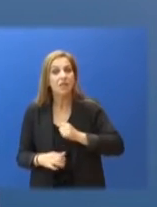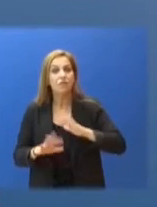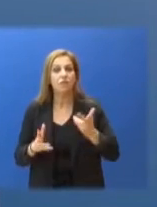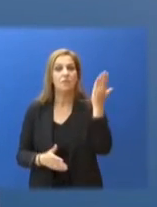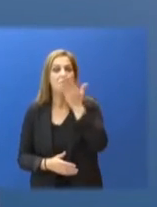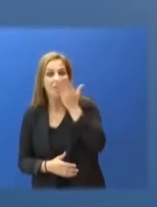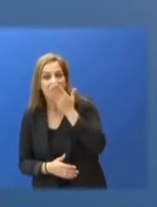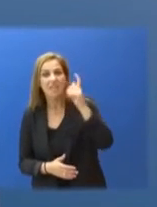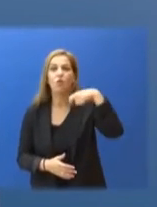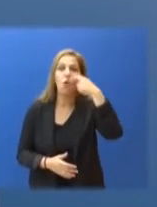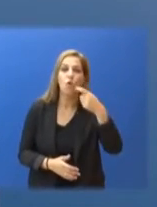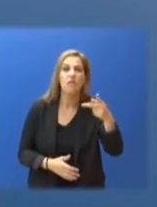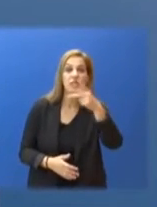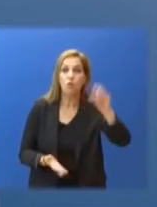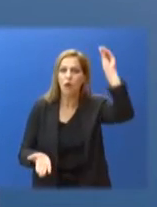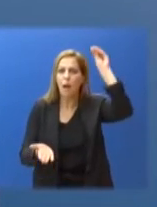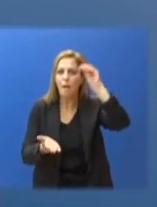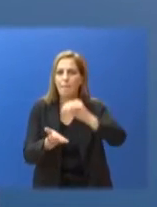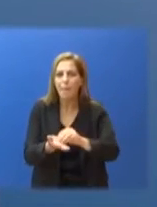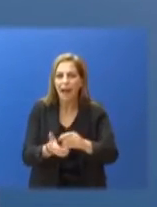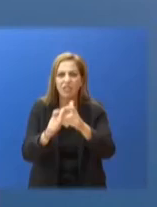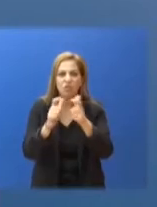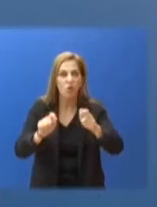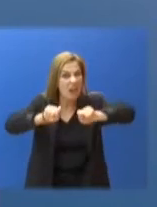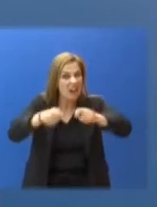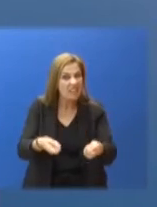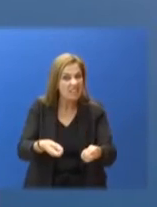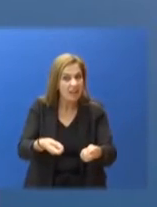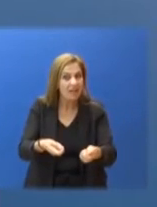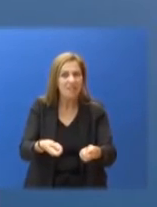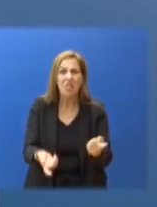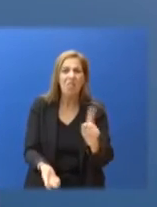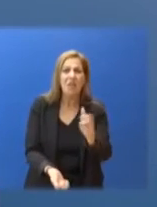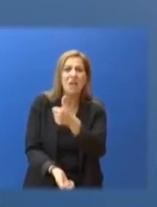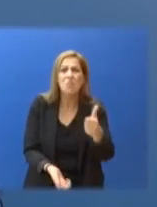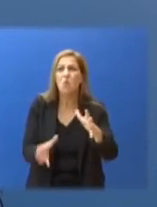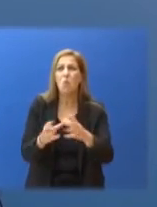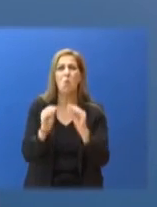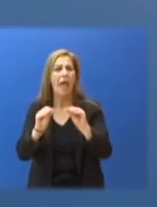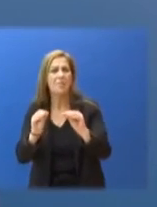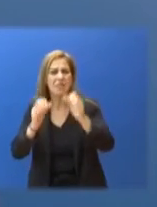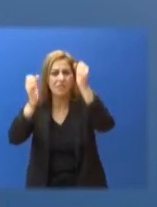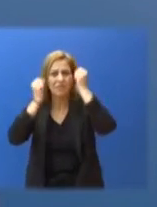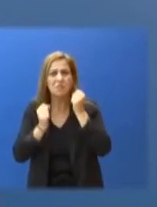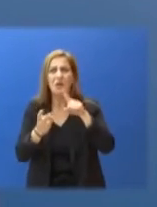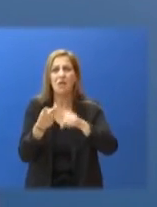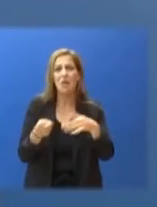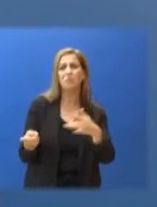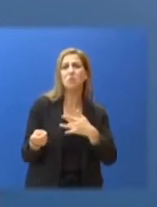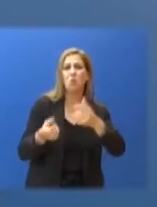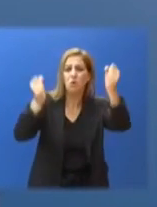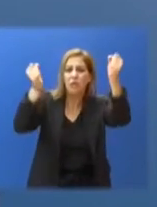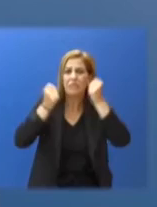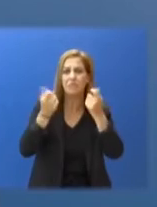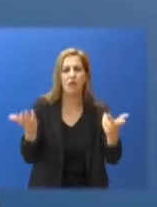κοινωνία δεν αντέχει και άλλη μία χρονιά αποσίες από το σχολείο, όχι μόνο για λόγους εκπαιδευτικούς και για λόγους ψυχολογικούς και για λόγους